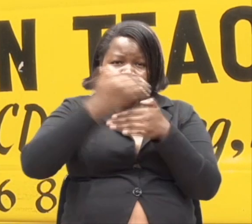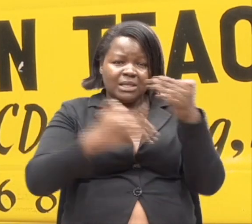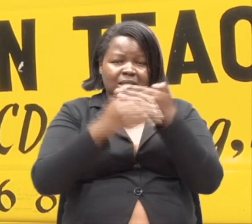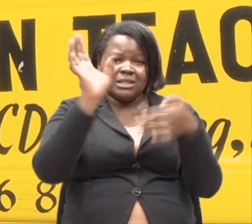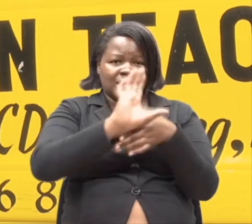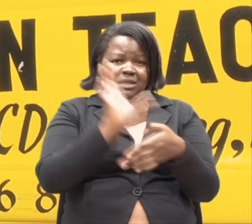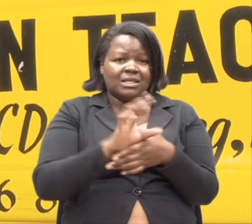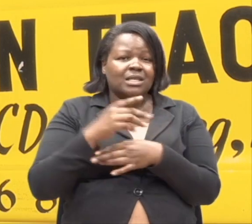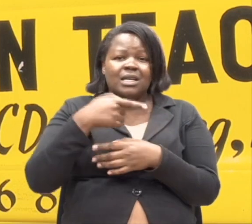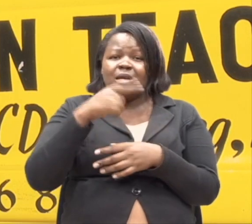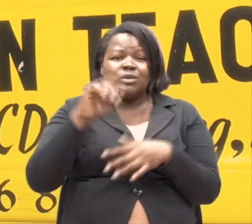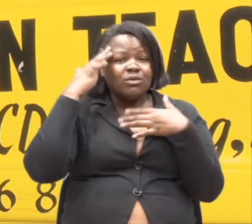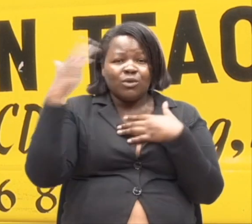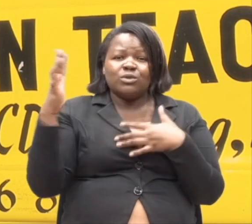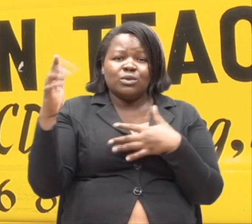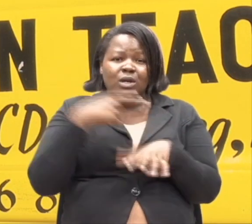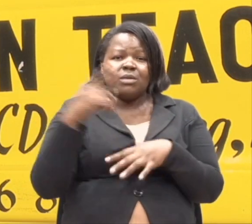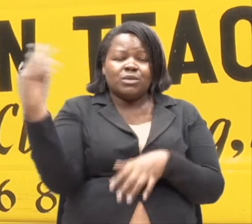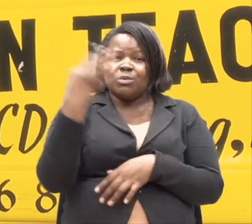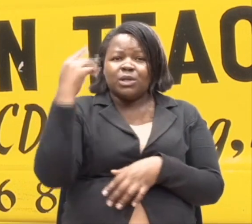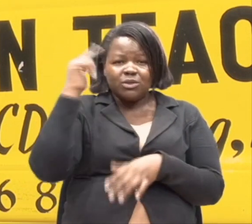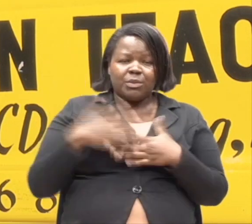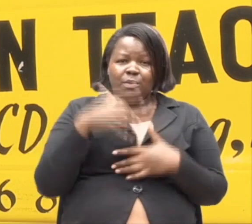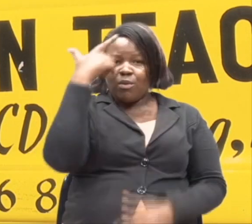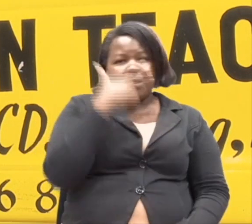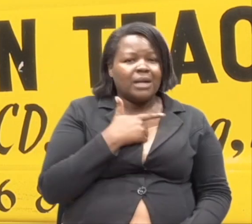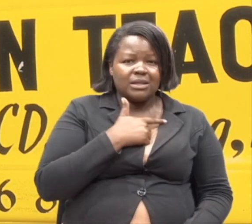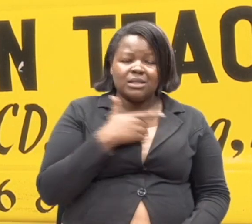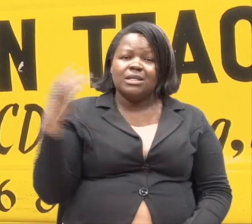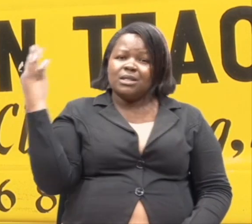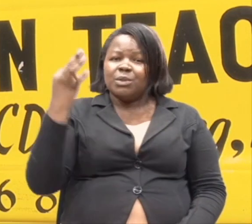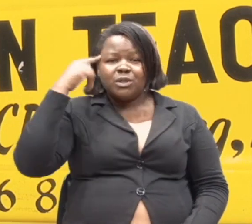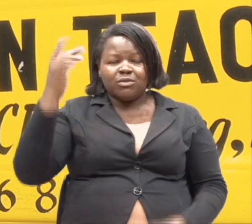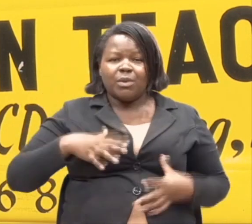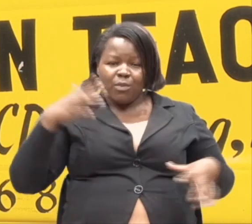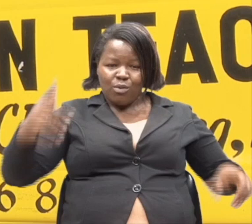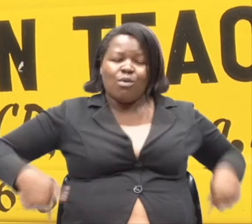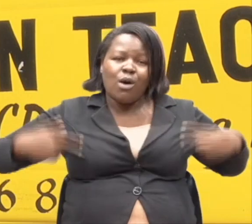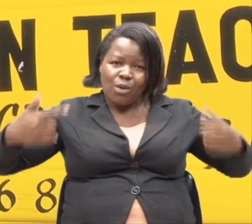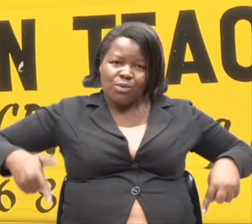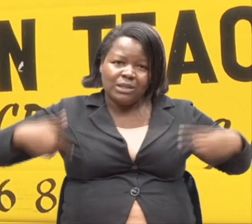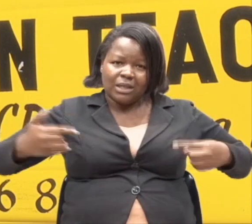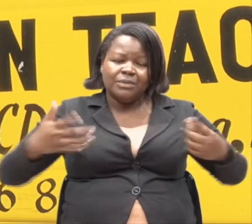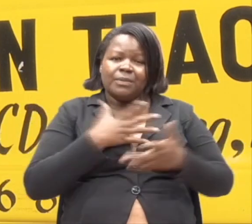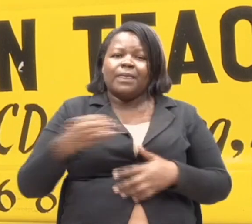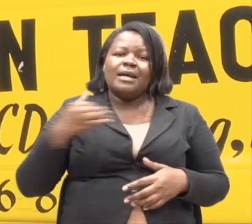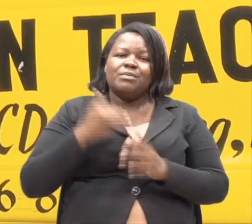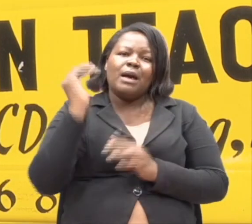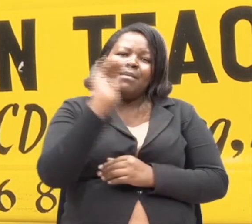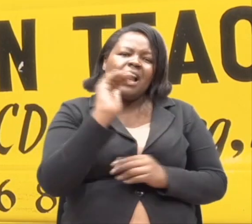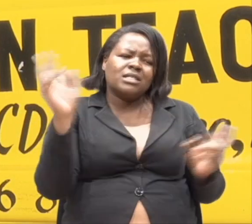Ya kwamba pia watahubiria watu hawaoni. Watahubiria watu ambao wako katika wiricha. Na hiri swali